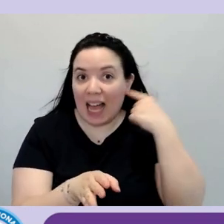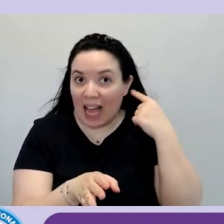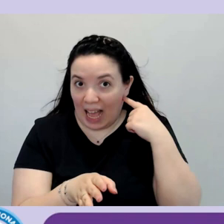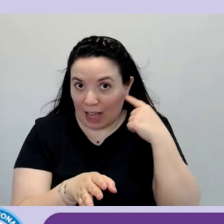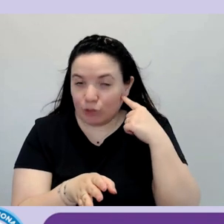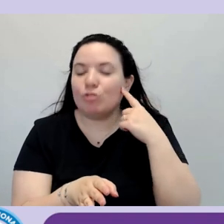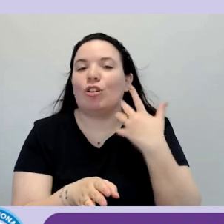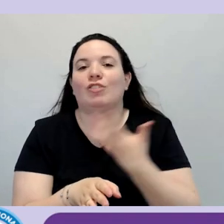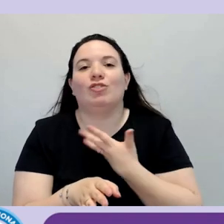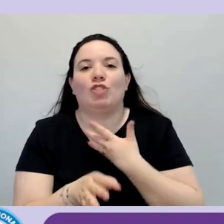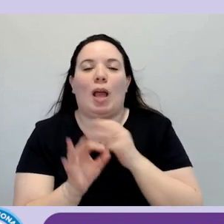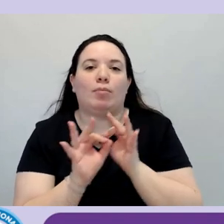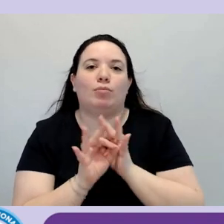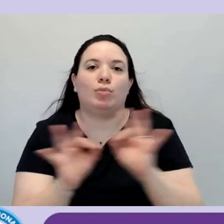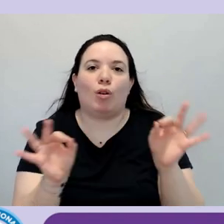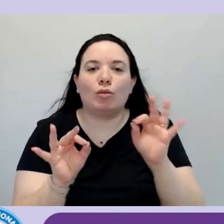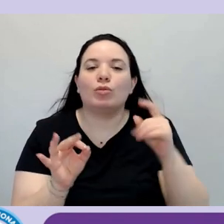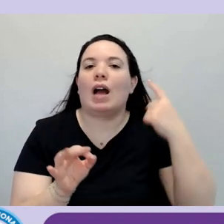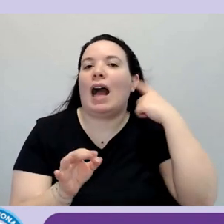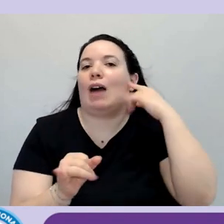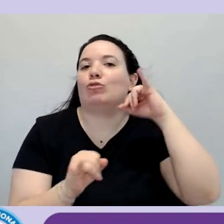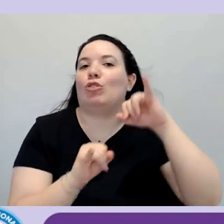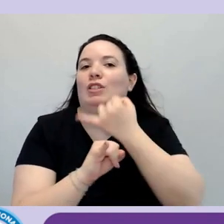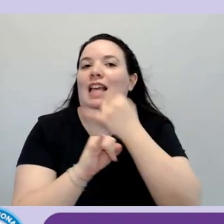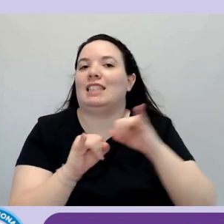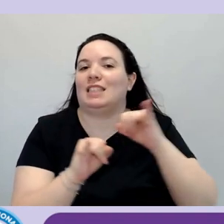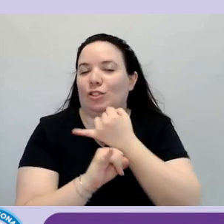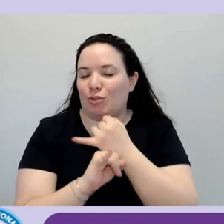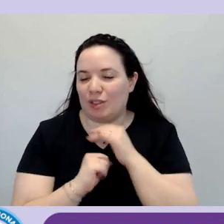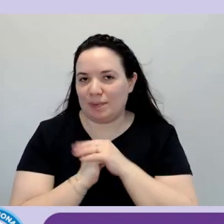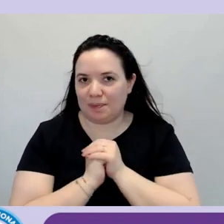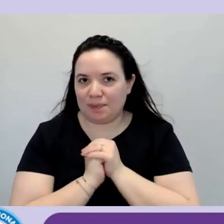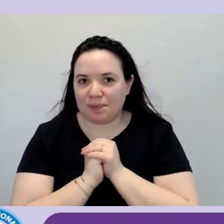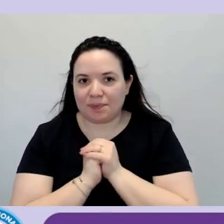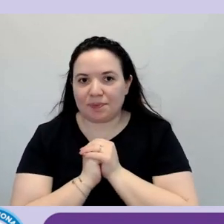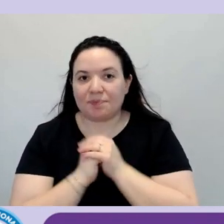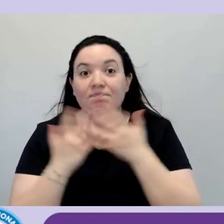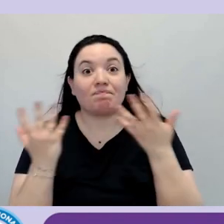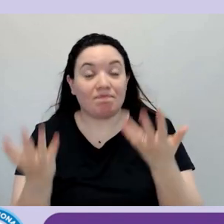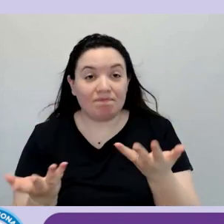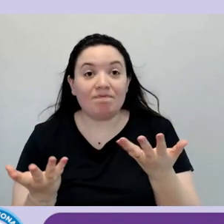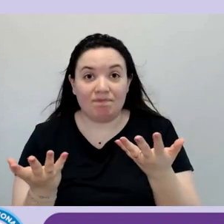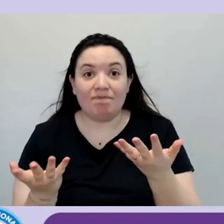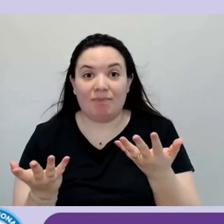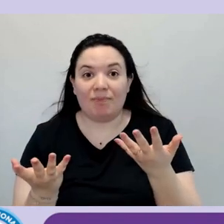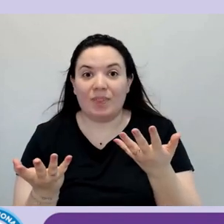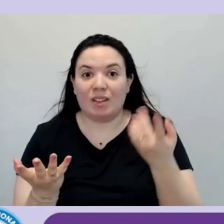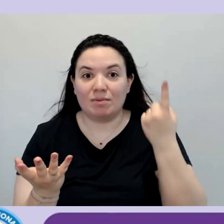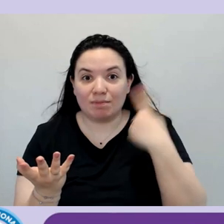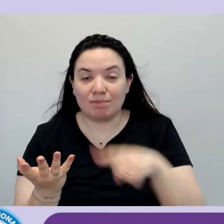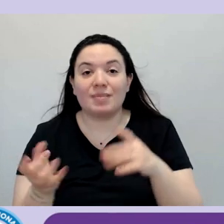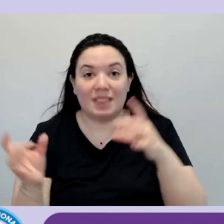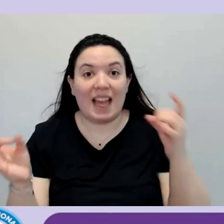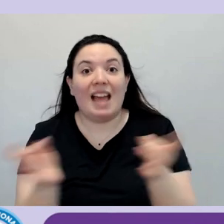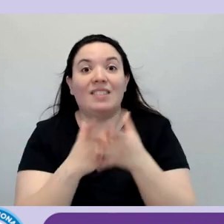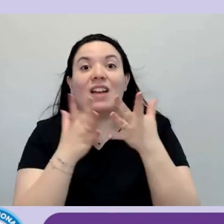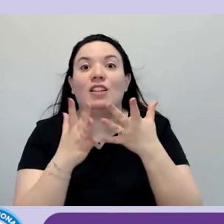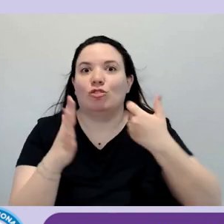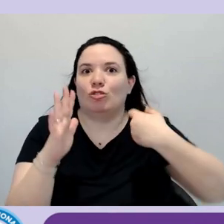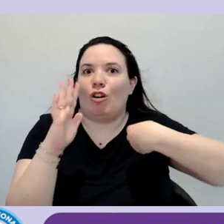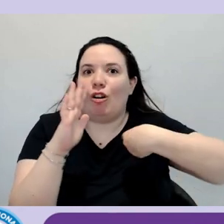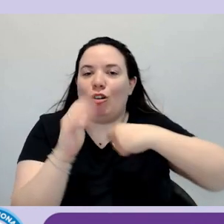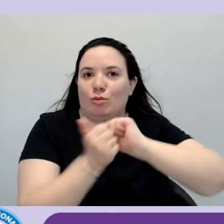trasmissione eh potranno esserci le auto le audio descrizioni. Quindi anche in questo caso anche un evento sportivo